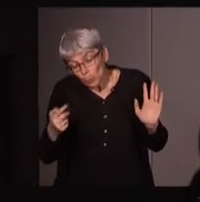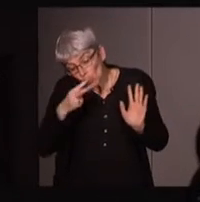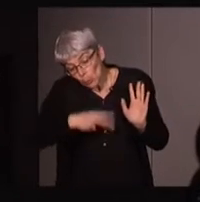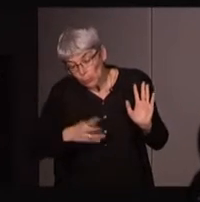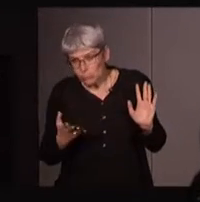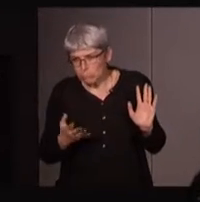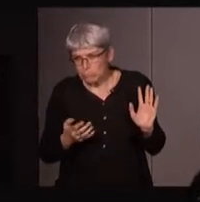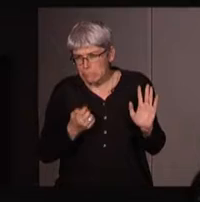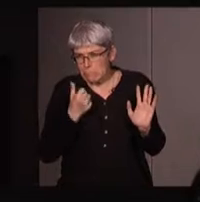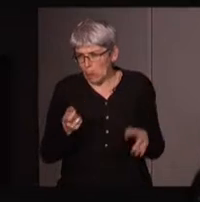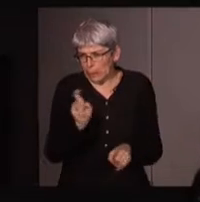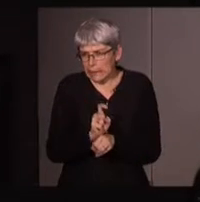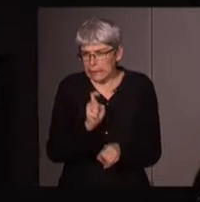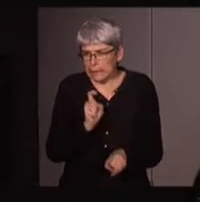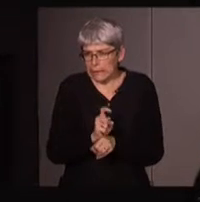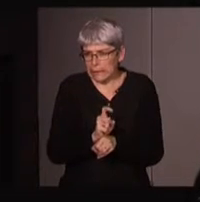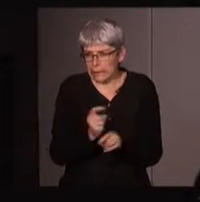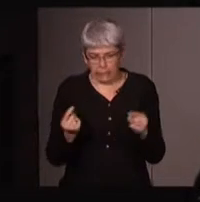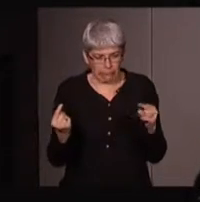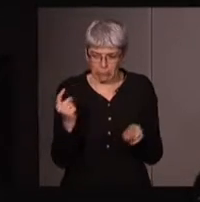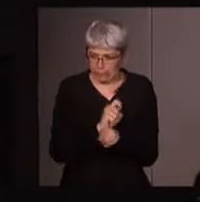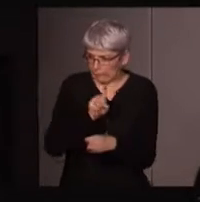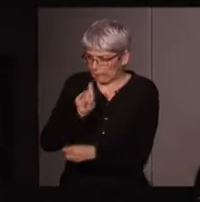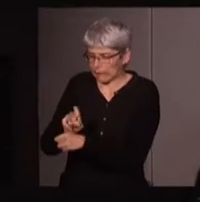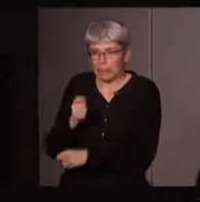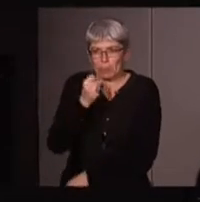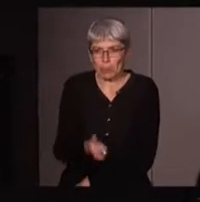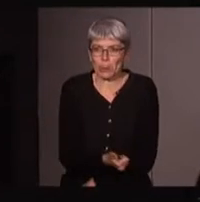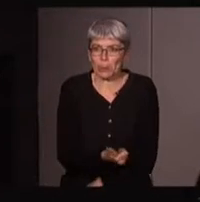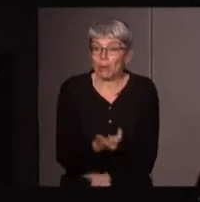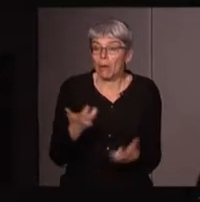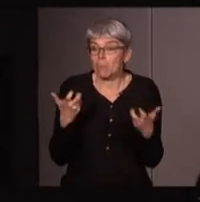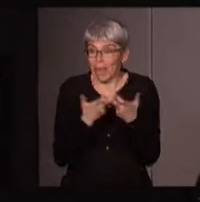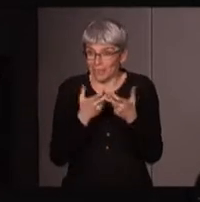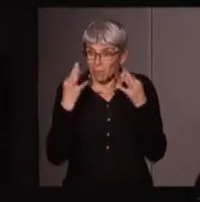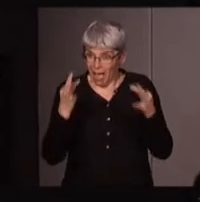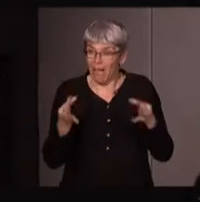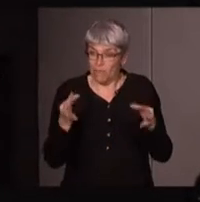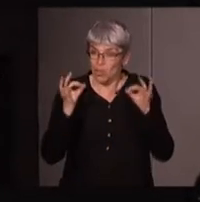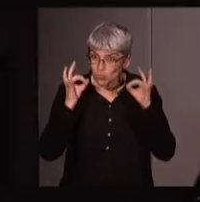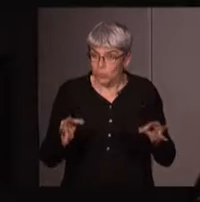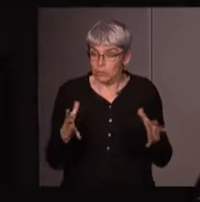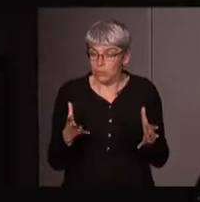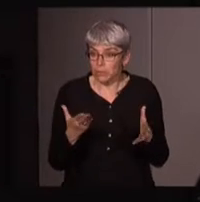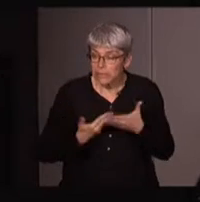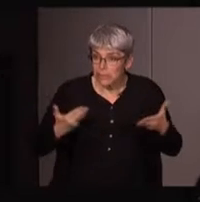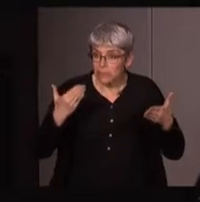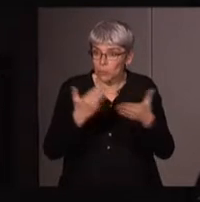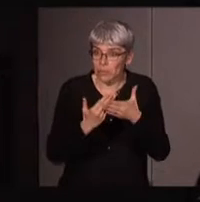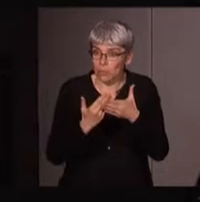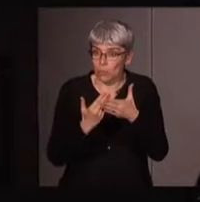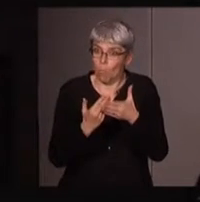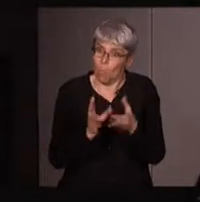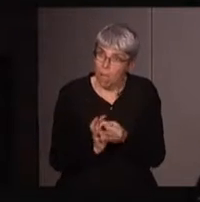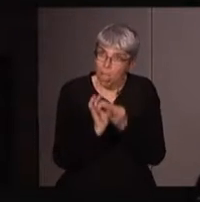lu, très peu de critiques des unes vis-à-vis des autres. Notamment sur ce point, encore une fois, de lier